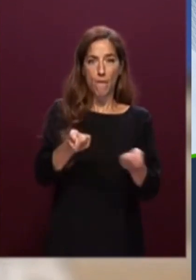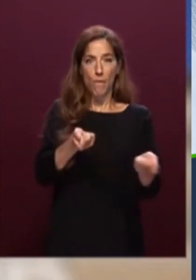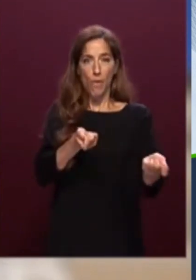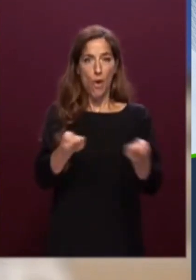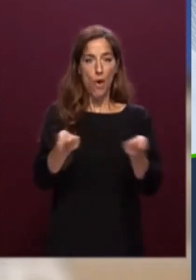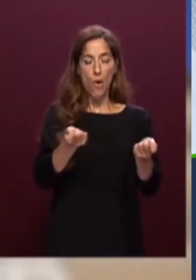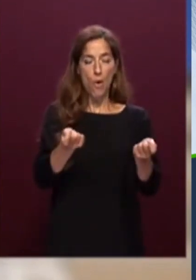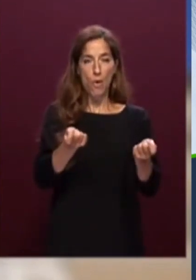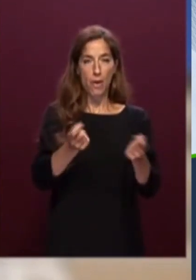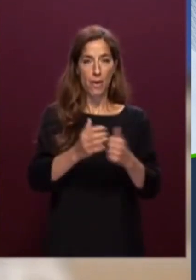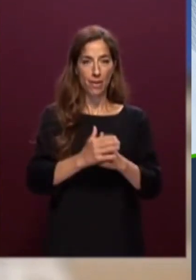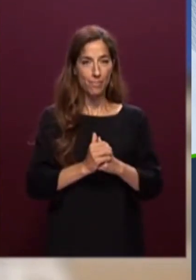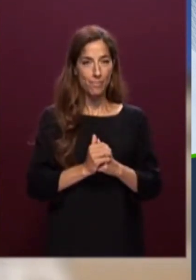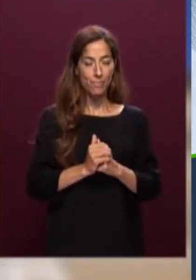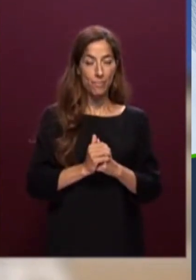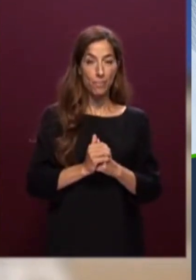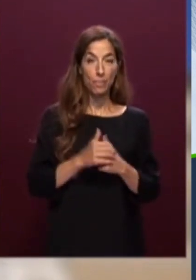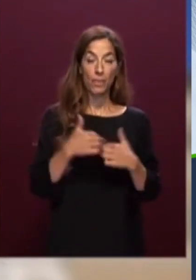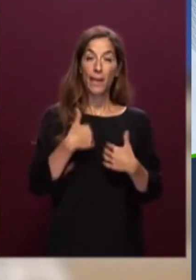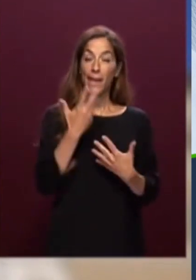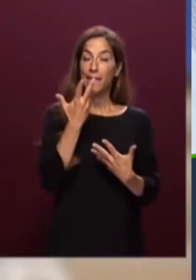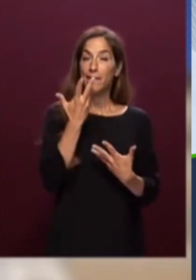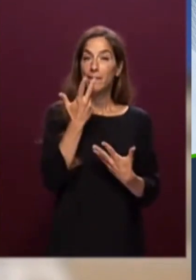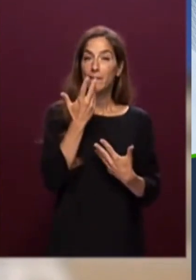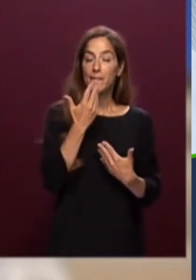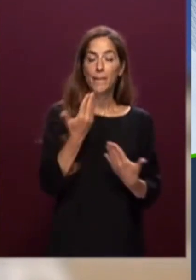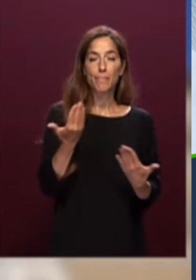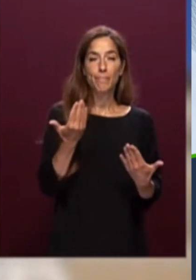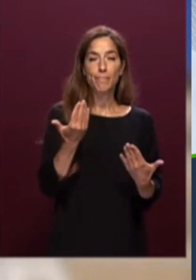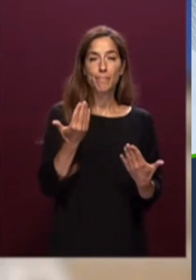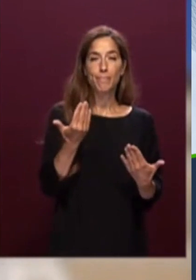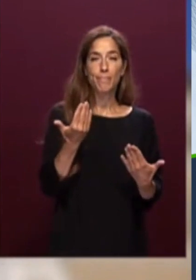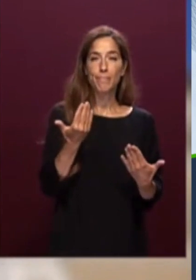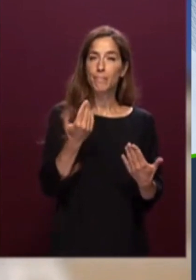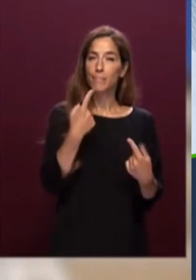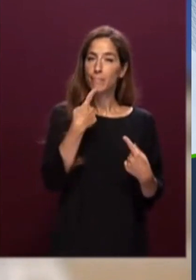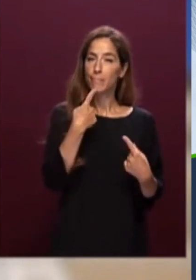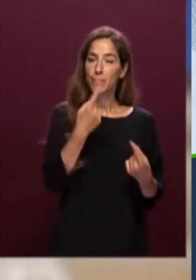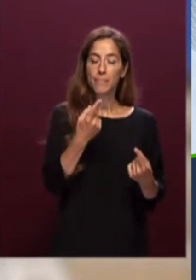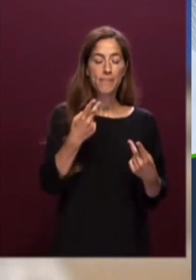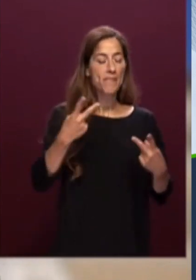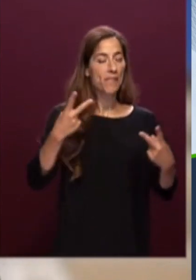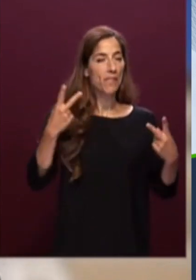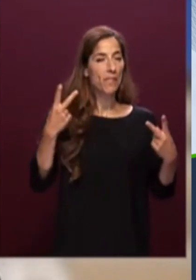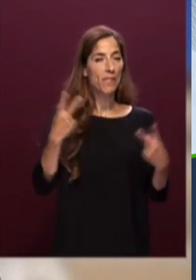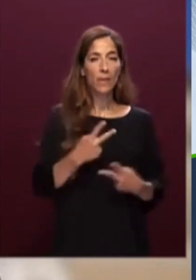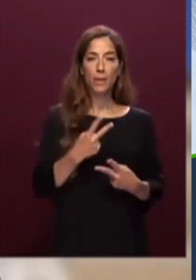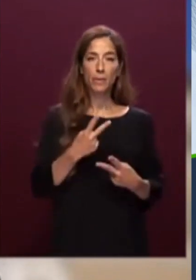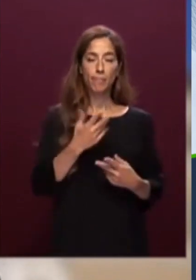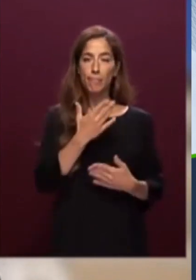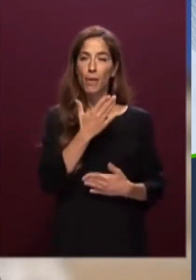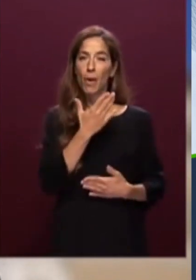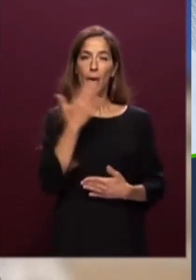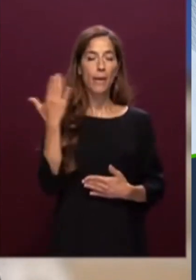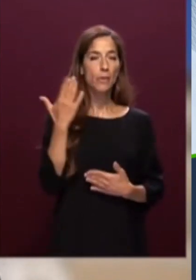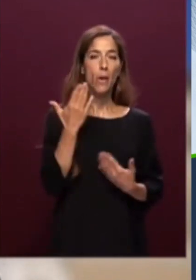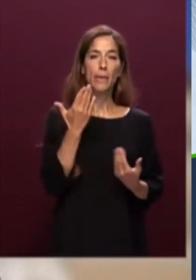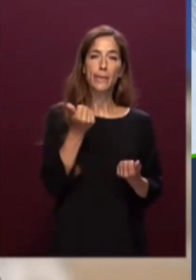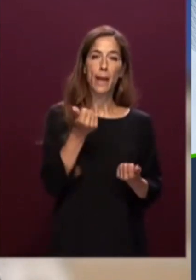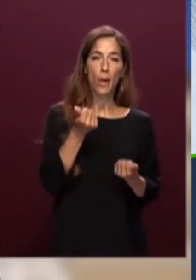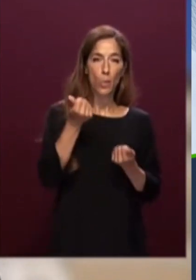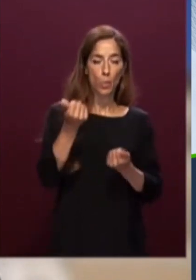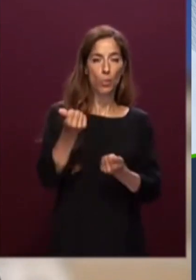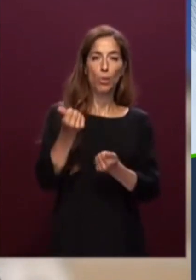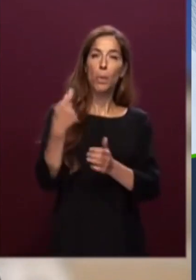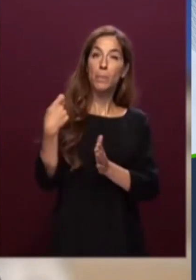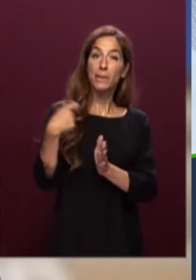Desidero rivolgere un vivo e autentico saluto al Presidente della Repubblica